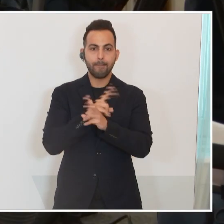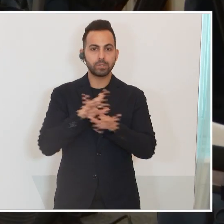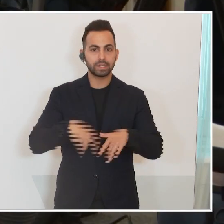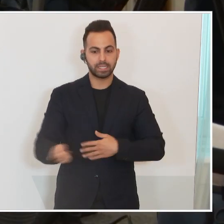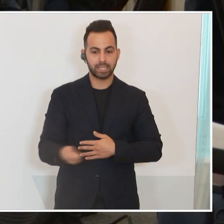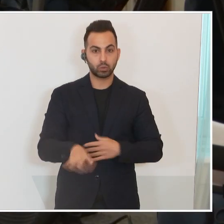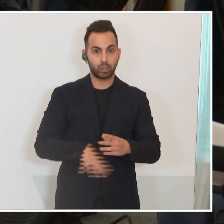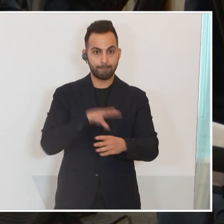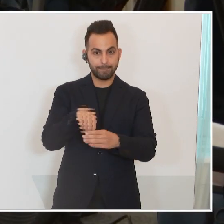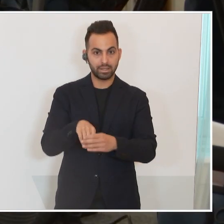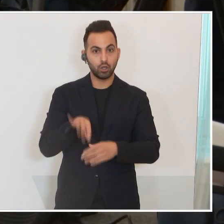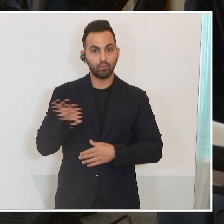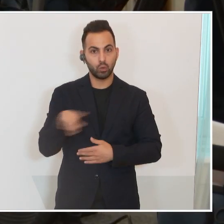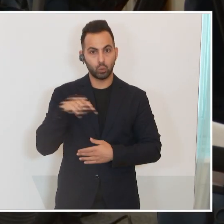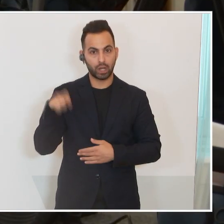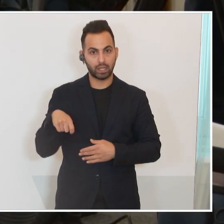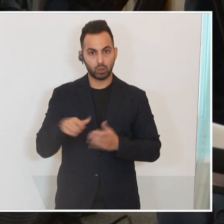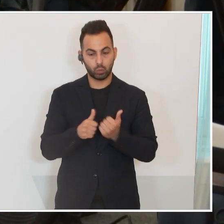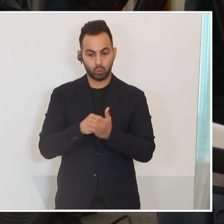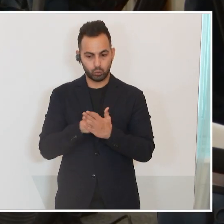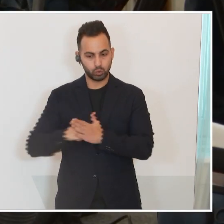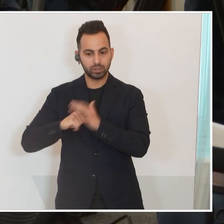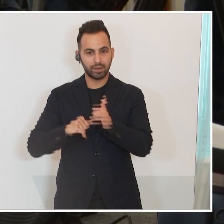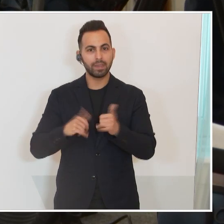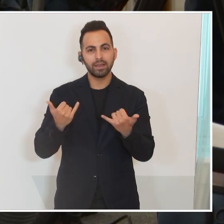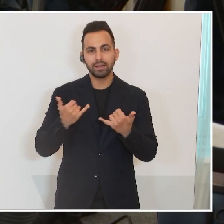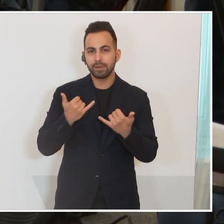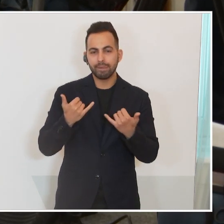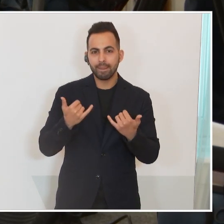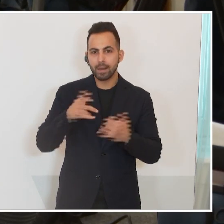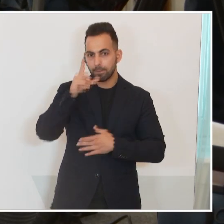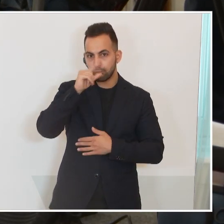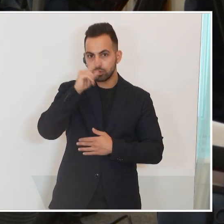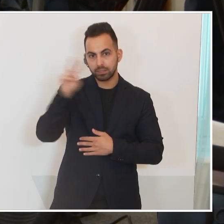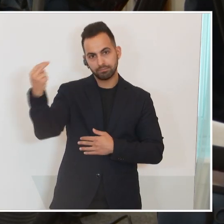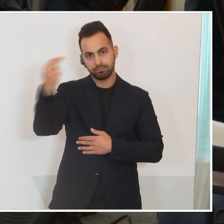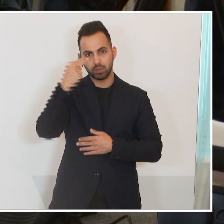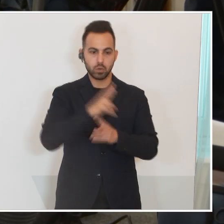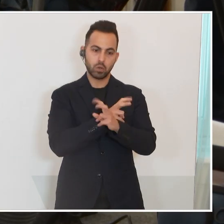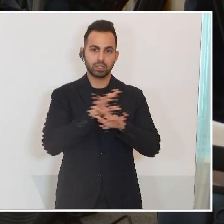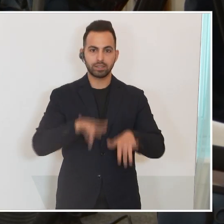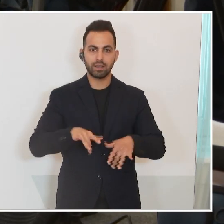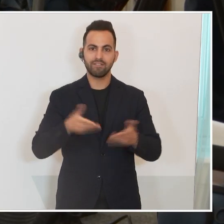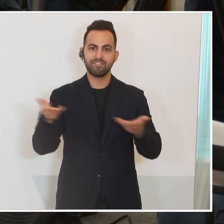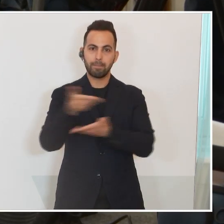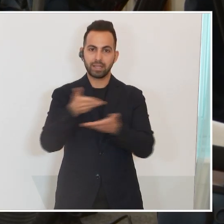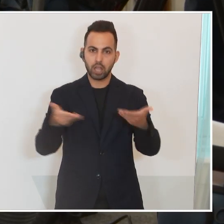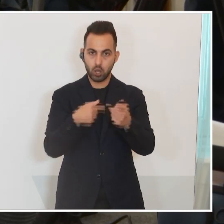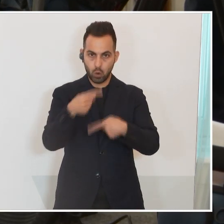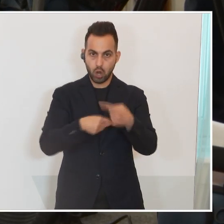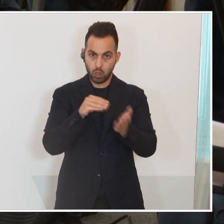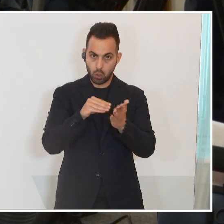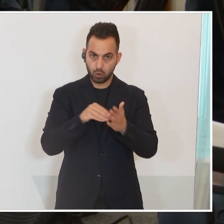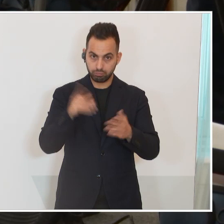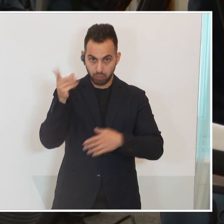Sanktionen mitträgt, an der Seite der Ukraine steht. Wie Sie sagen, inwiefern sieht Wladimir Putin Österreich überhaupt noch in dieser Vermittlerrolle? Was ist denn anders,